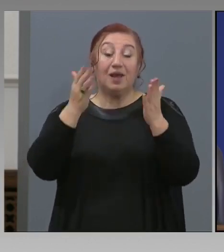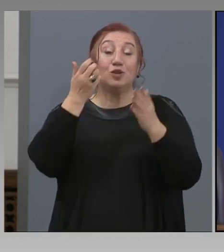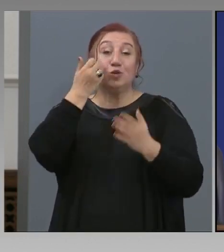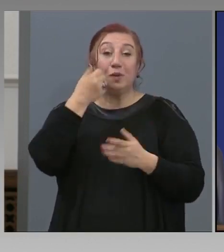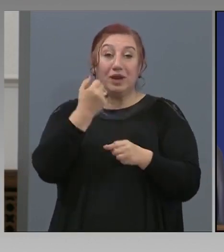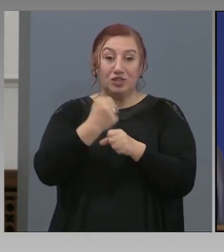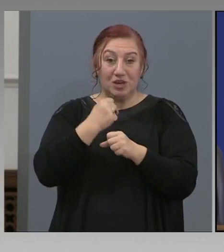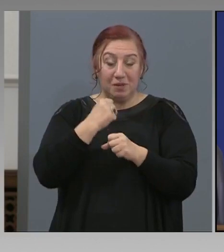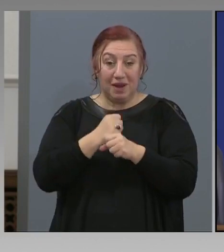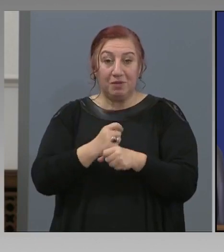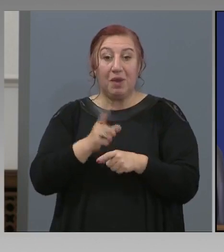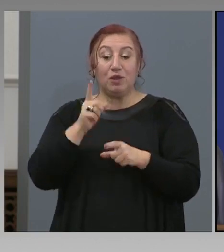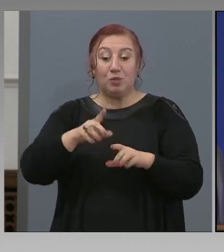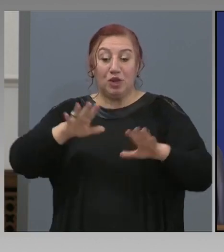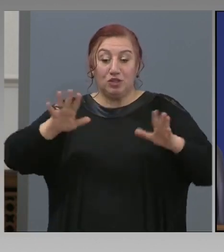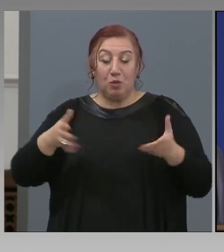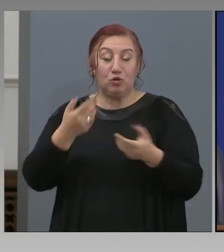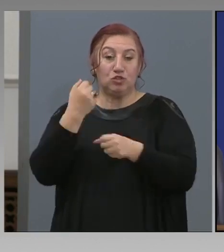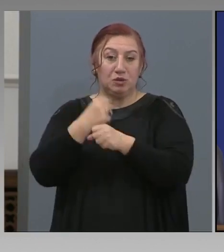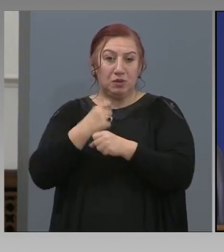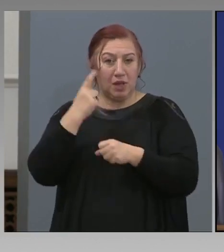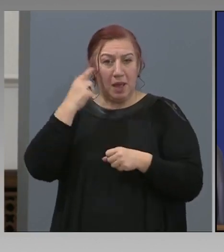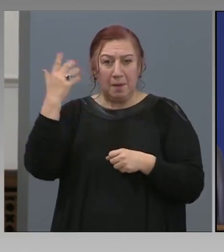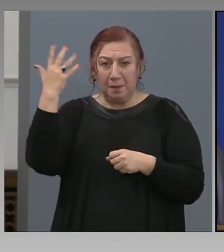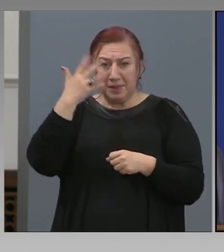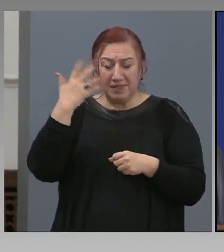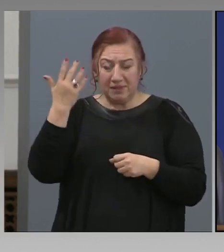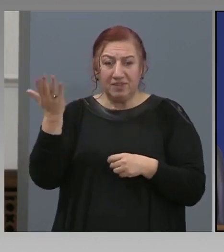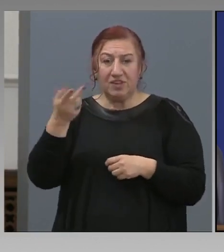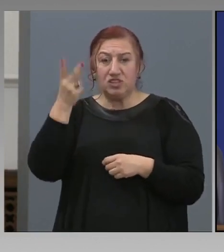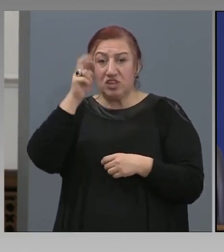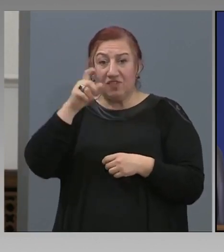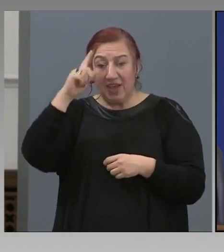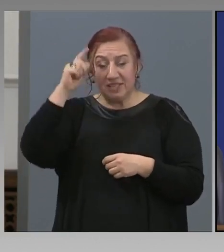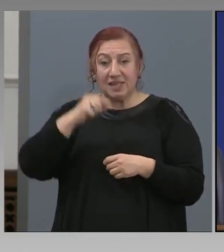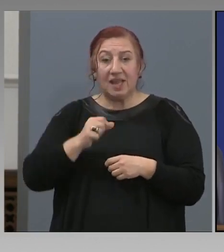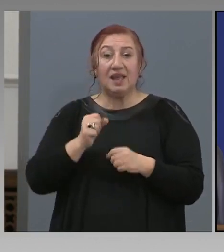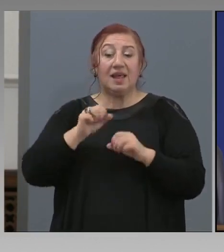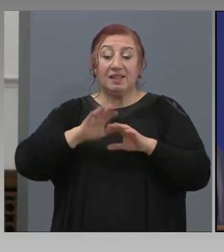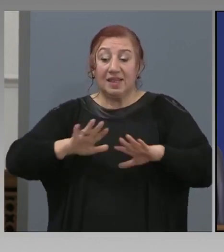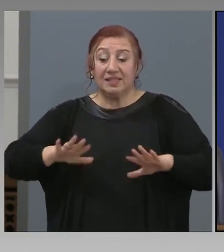сработи. Представете ли си, толкова време вече, 20 дне на децата да научат.